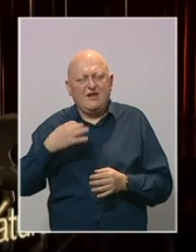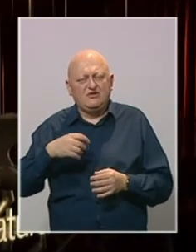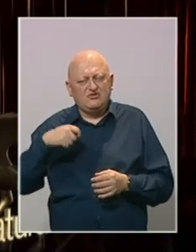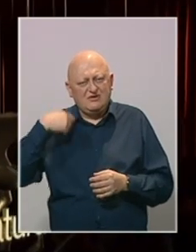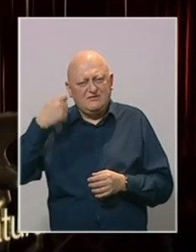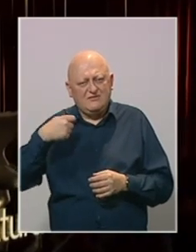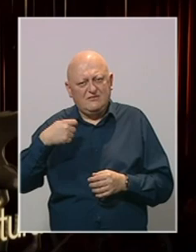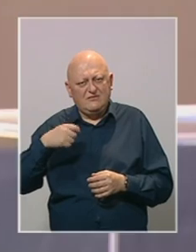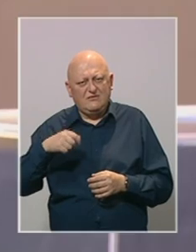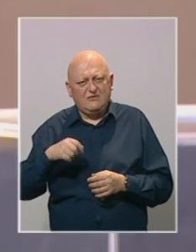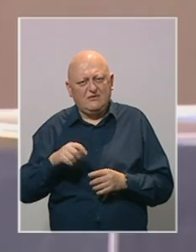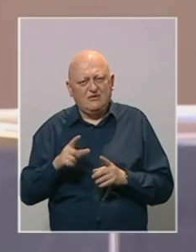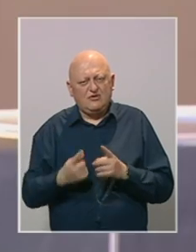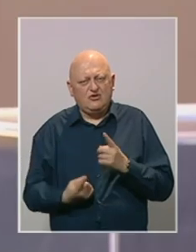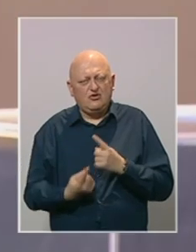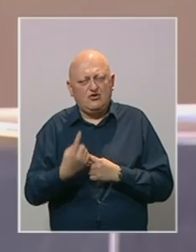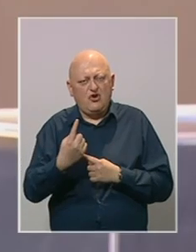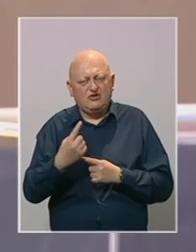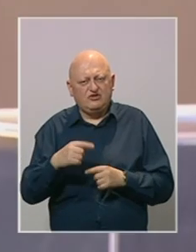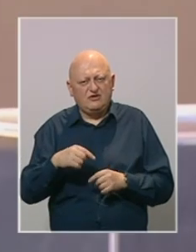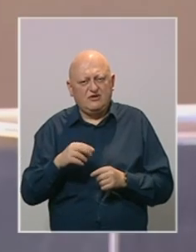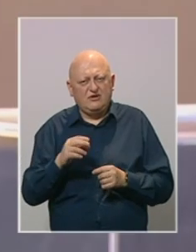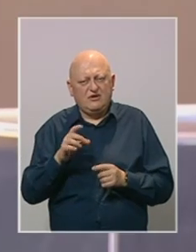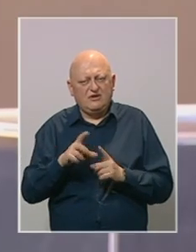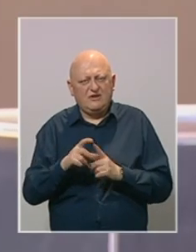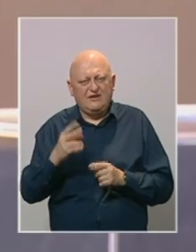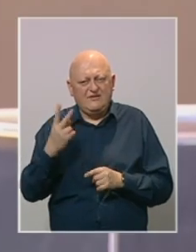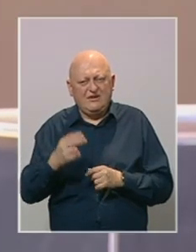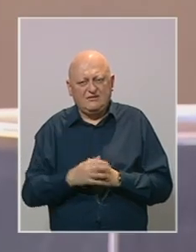film. Film Događaj režisirke Odre Divan.